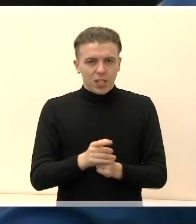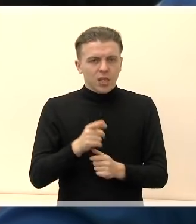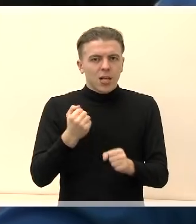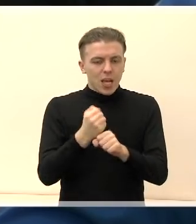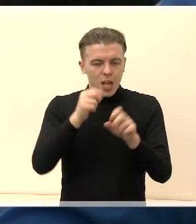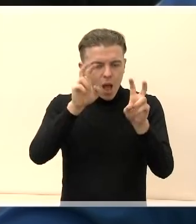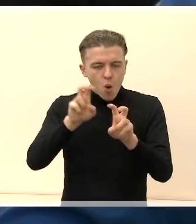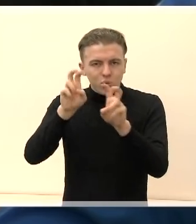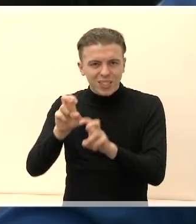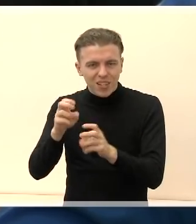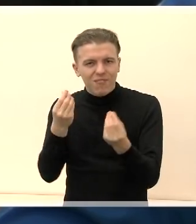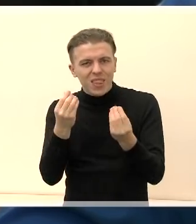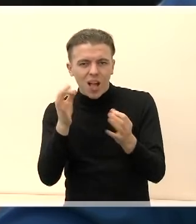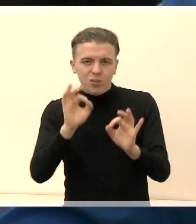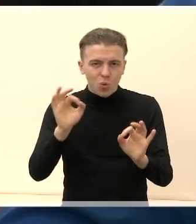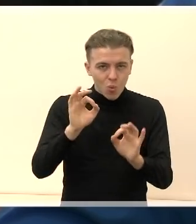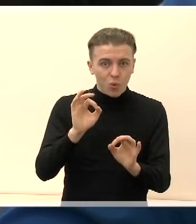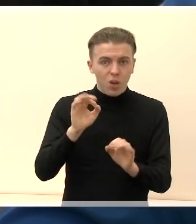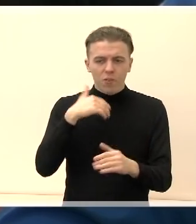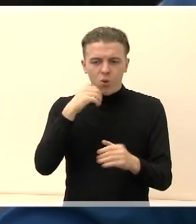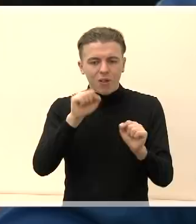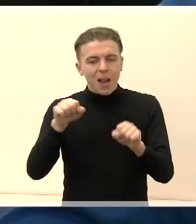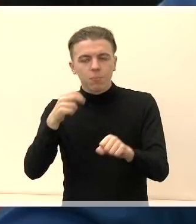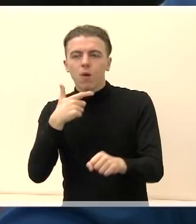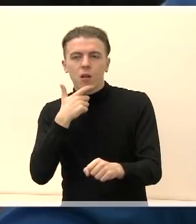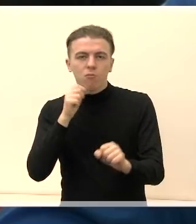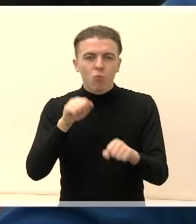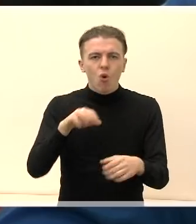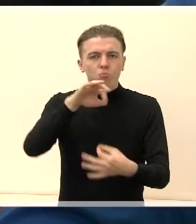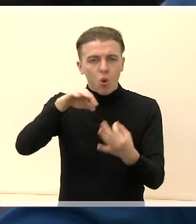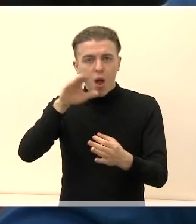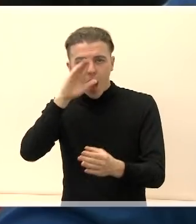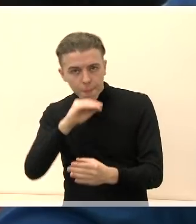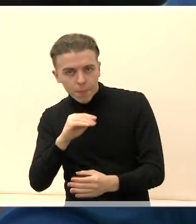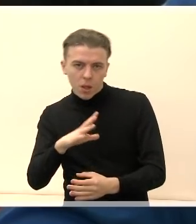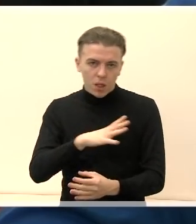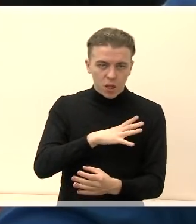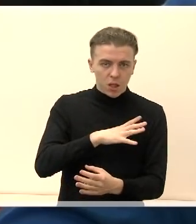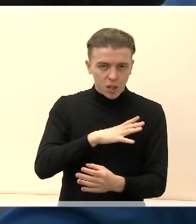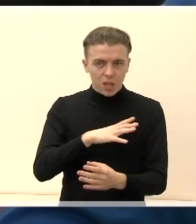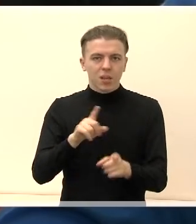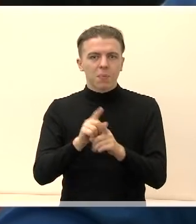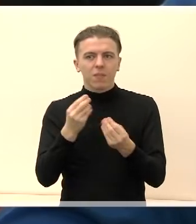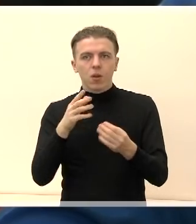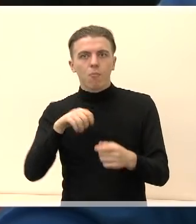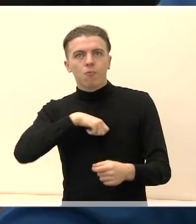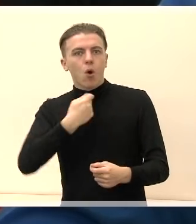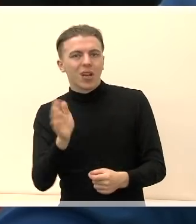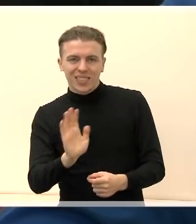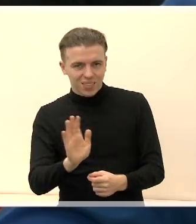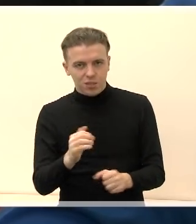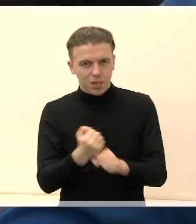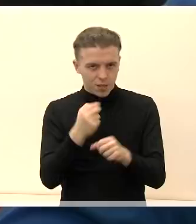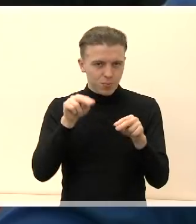Siekiant įvardinti reales galimybės atskiriams projektams finansuoti tiek ir finansinės grėsmės. Iš tarp finansinių grėsmės, tai